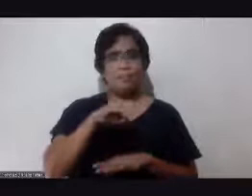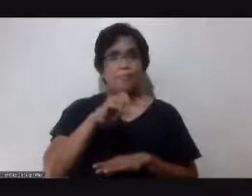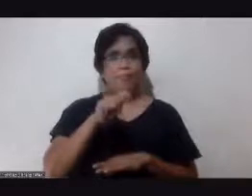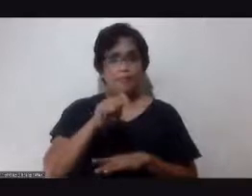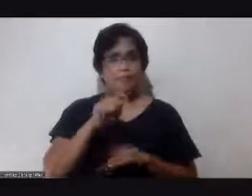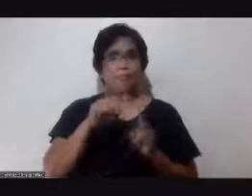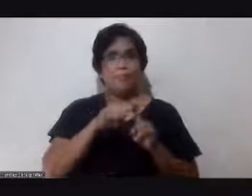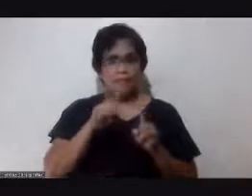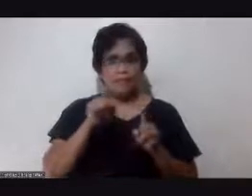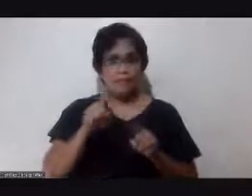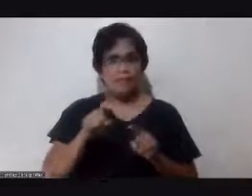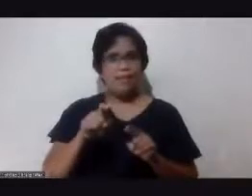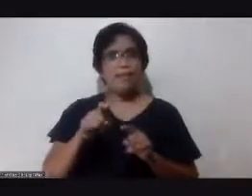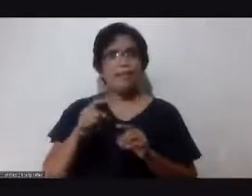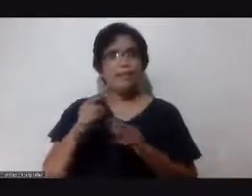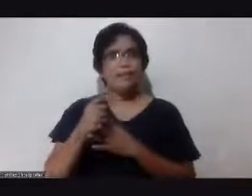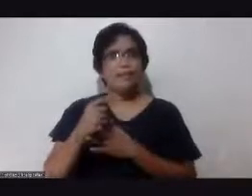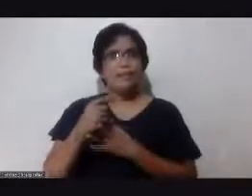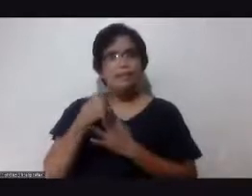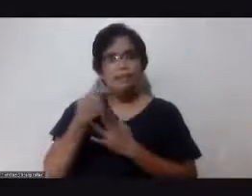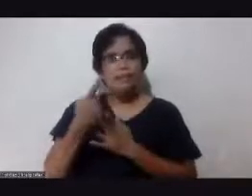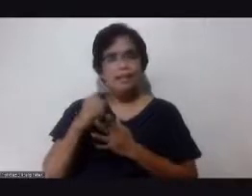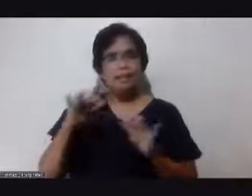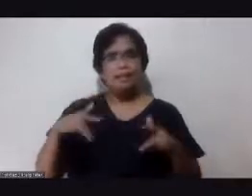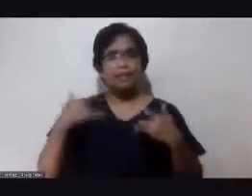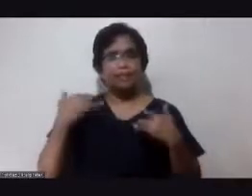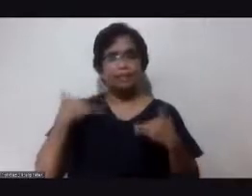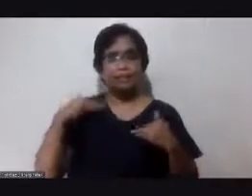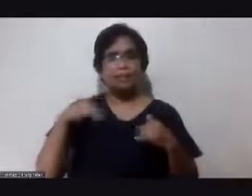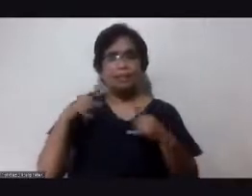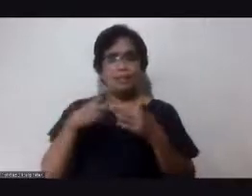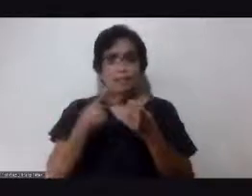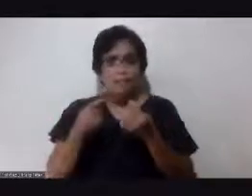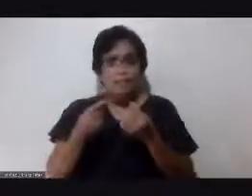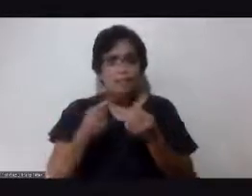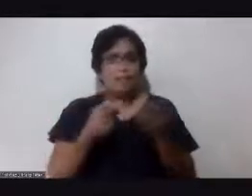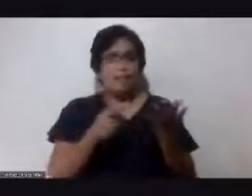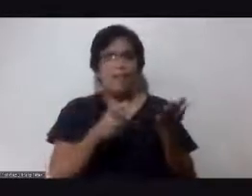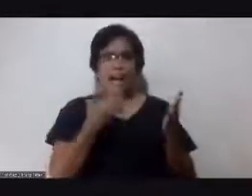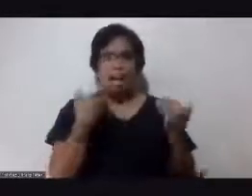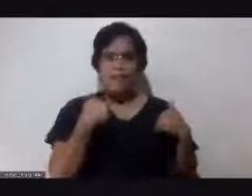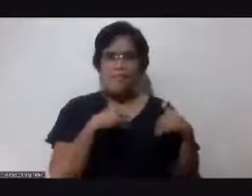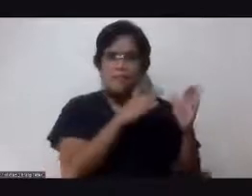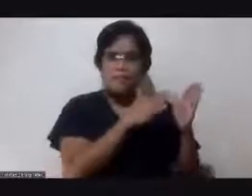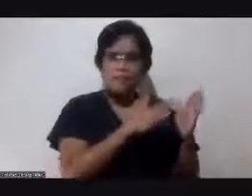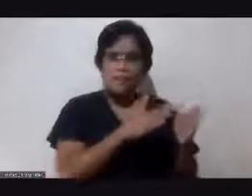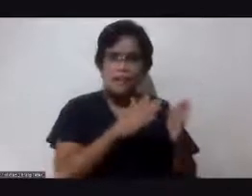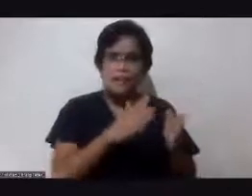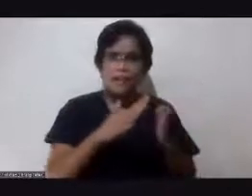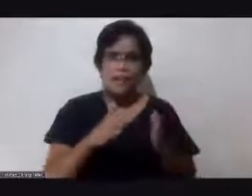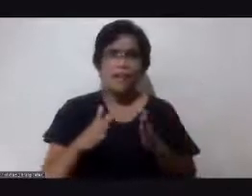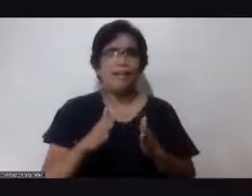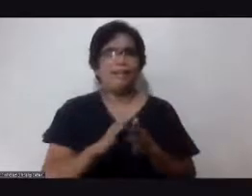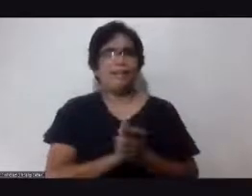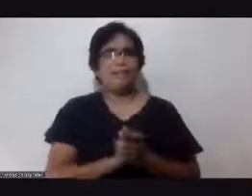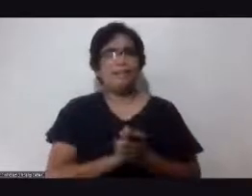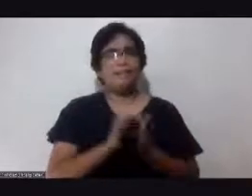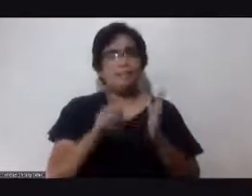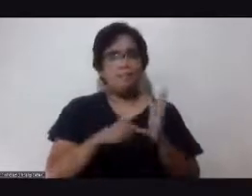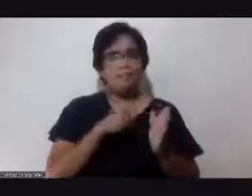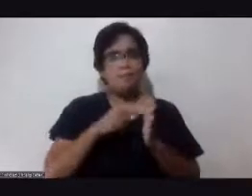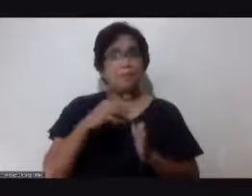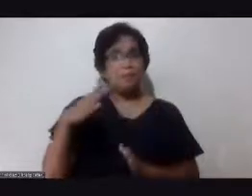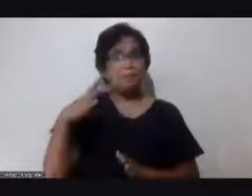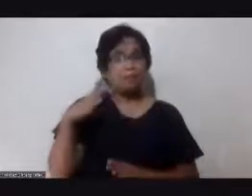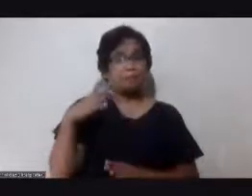lifestyle nilang ginagawa e may sabi mo nga diba may consequence yan may singil yan at minsan inaantay pa